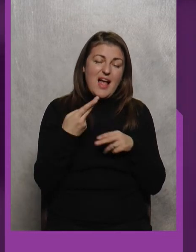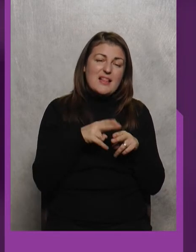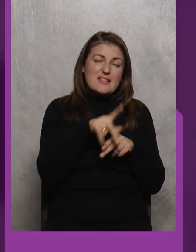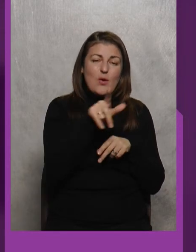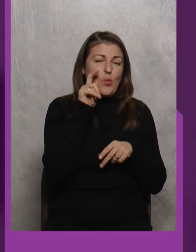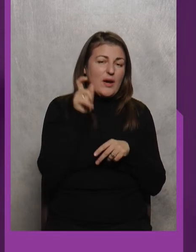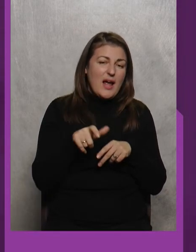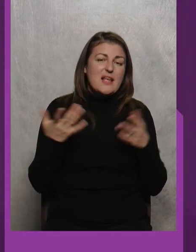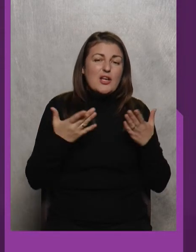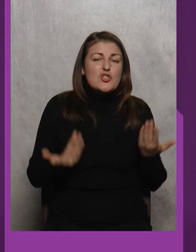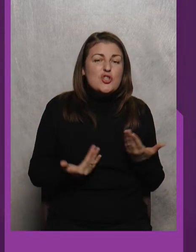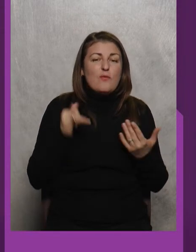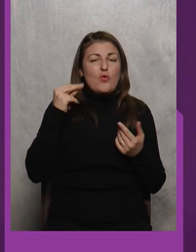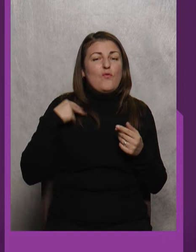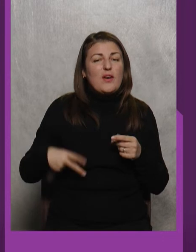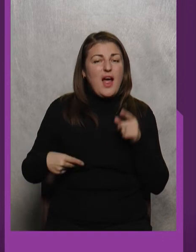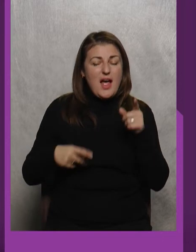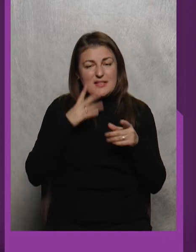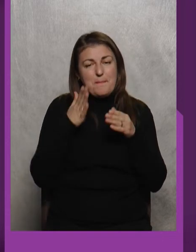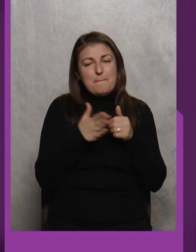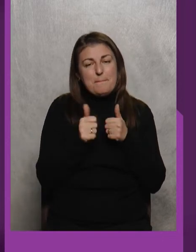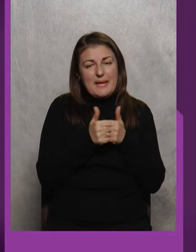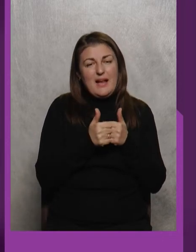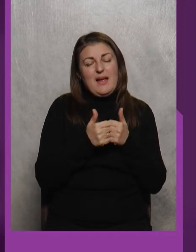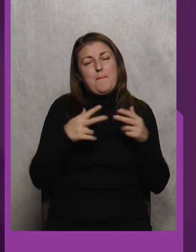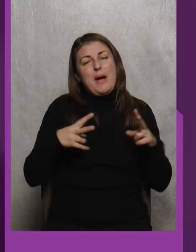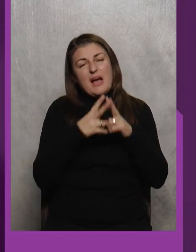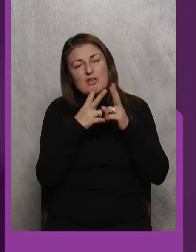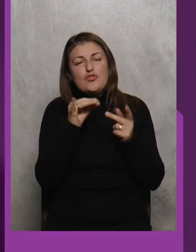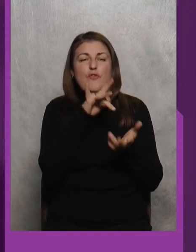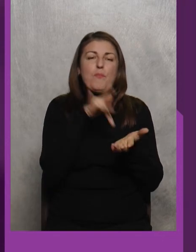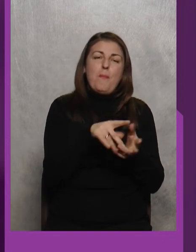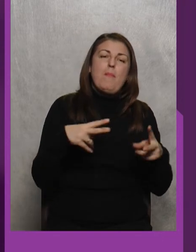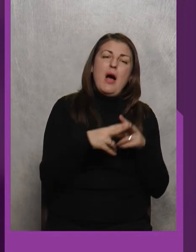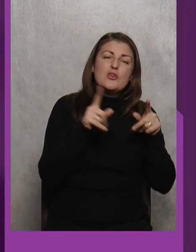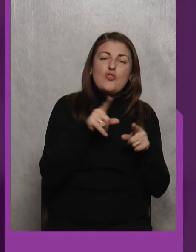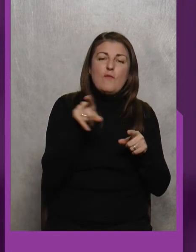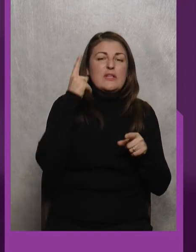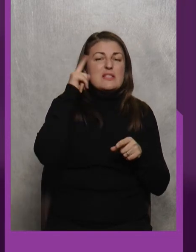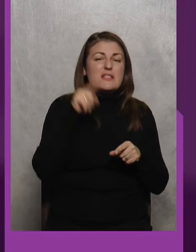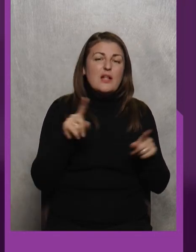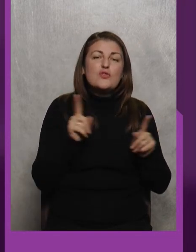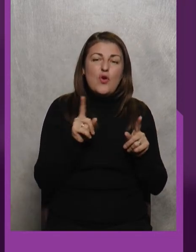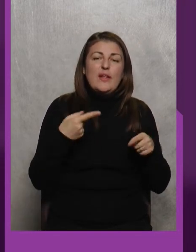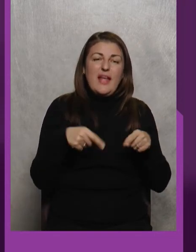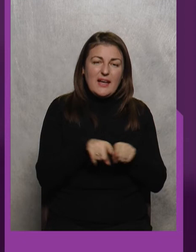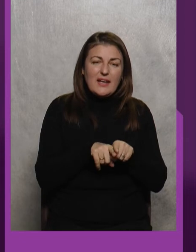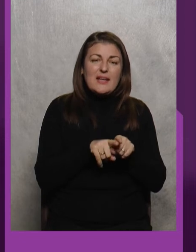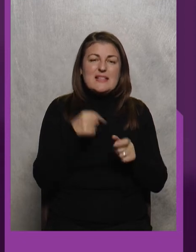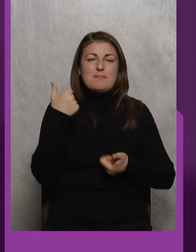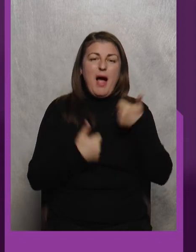українці, які живуть у Франції, так, біля Парижу чи в Парижі, що вони знали, що такі